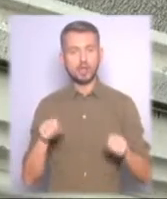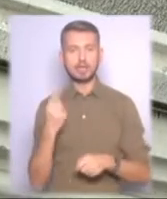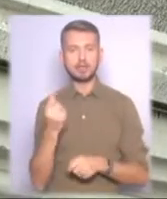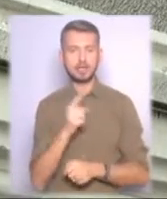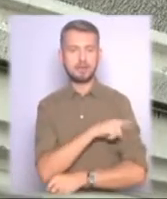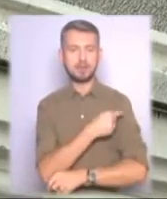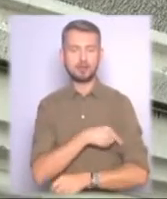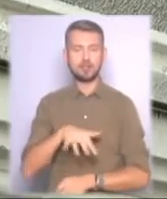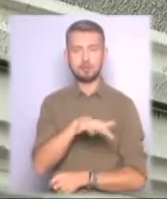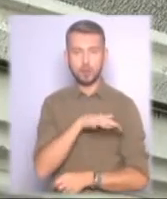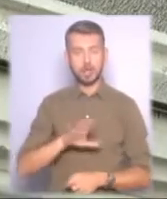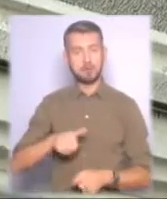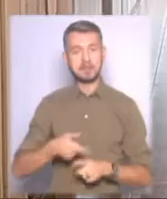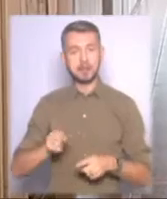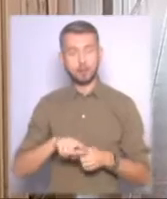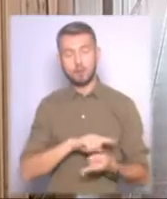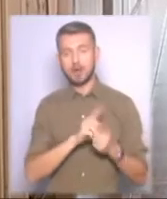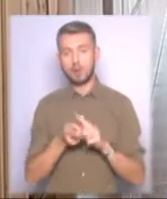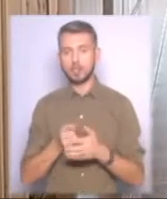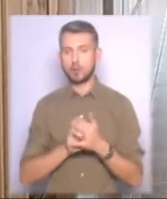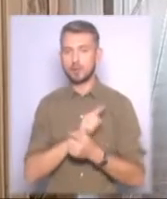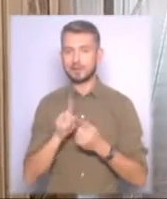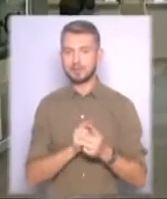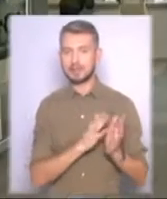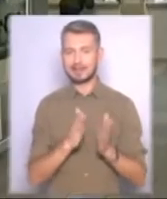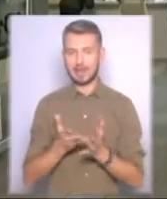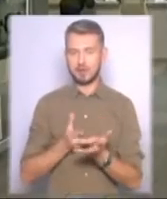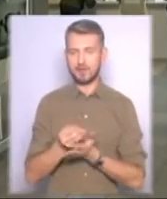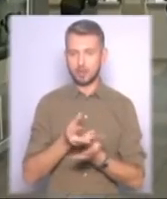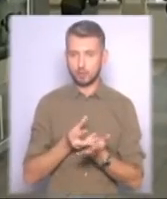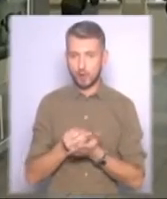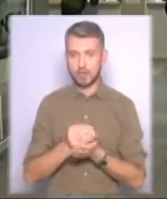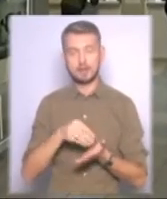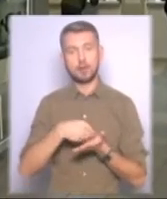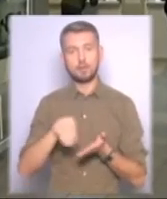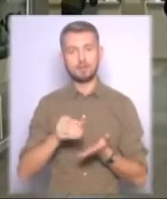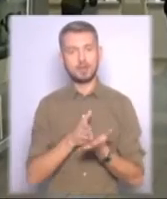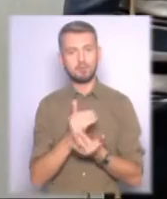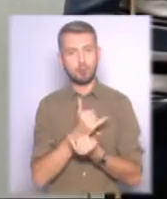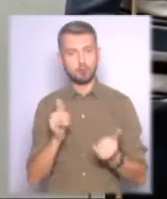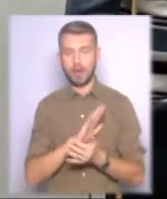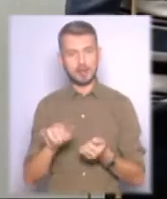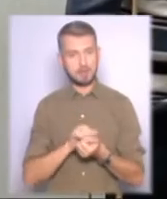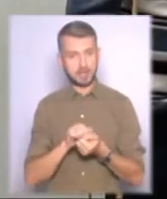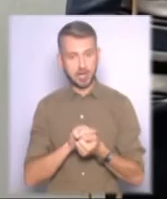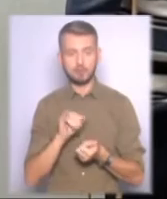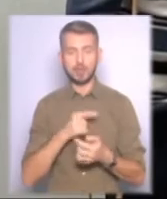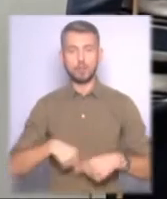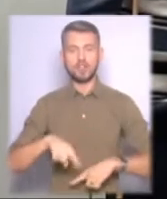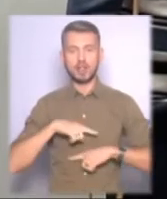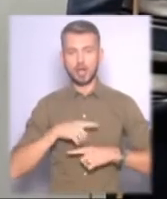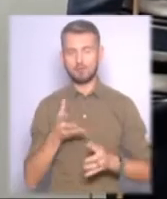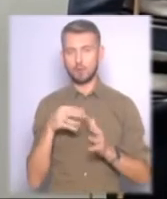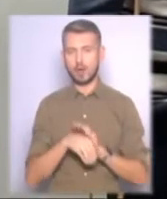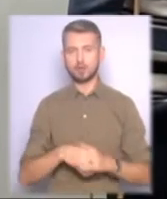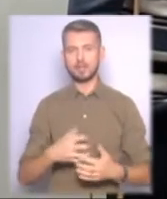простір, а вже після цього переходити до змін системи фінансування, закупівлі послуханих матеріалів і у фіналі впроваджувати